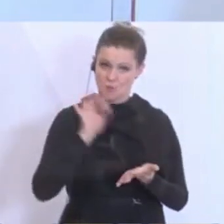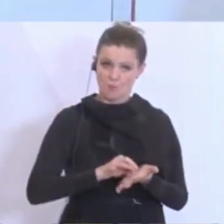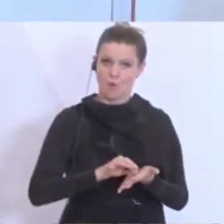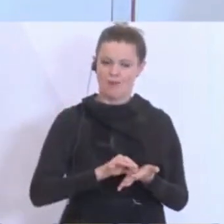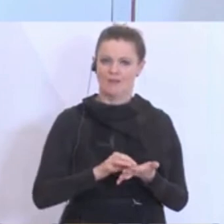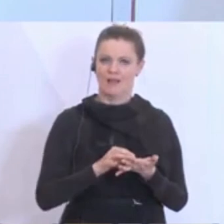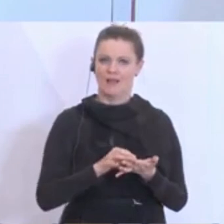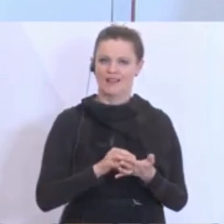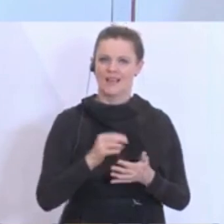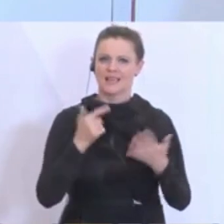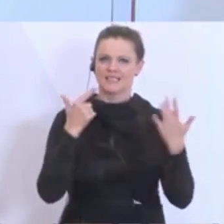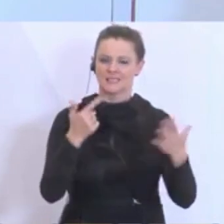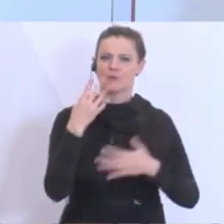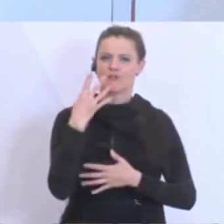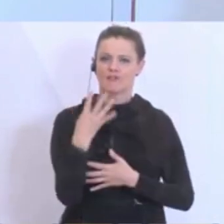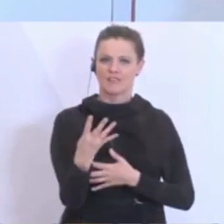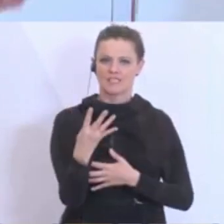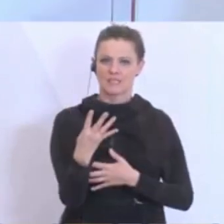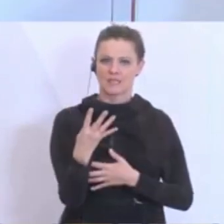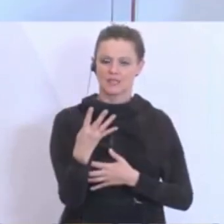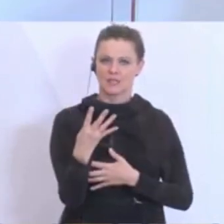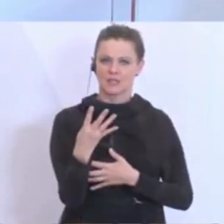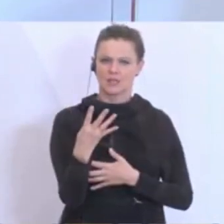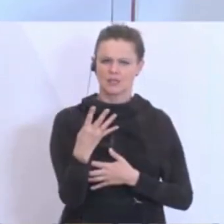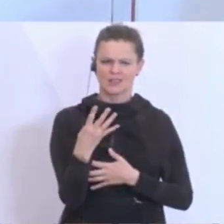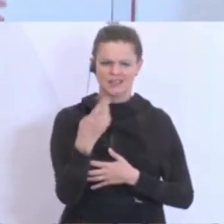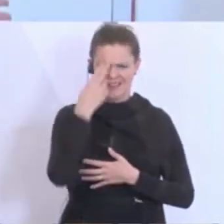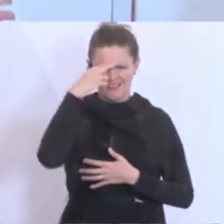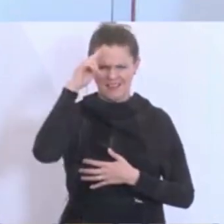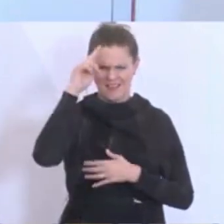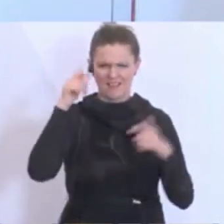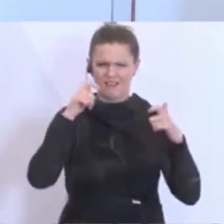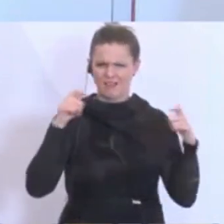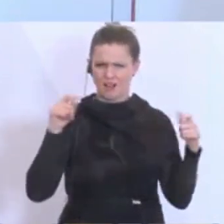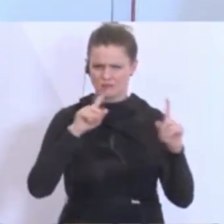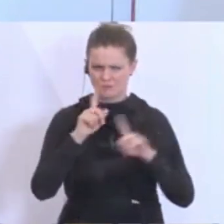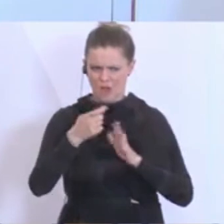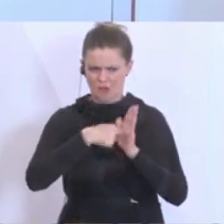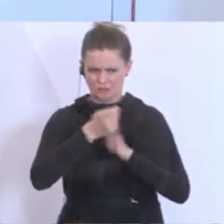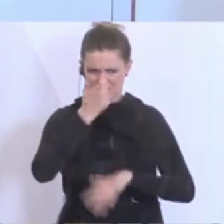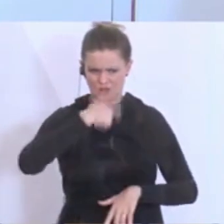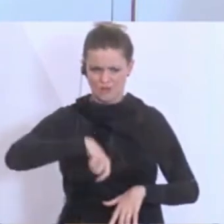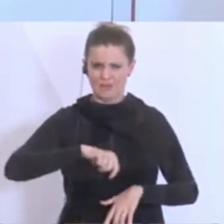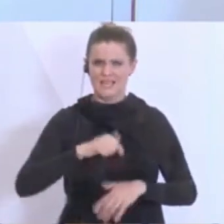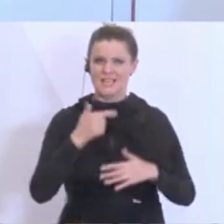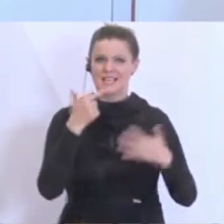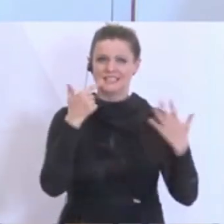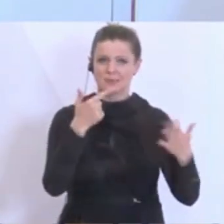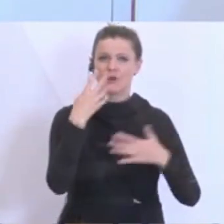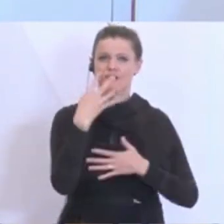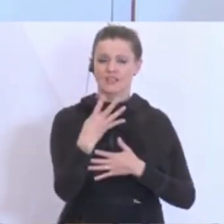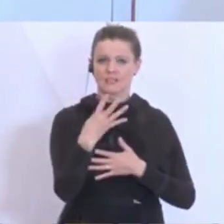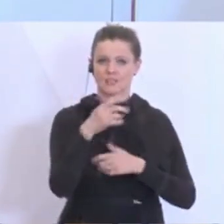47, Herr Generalstabschef, Sie würden mich korrigieren, wenn es Soldaten, die positiv